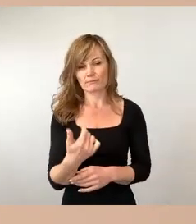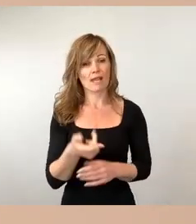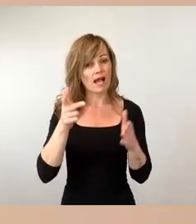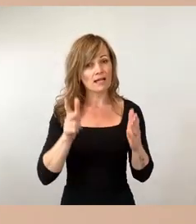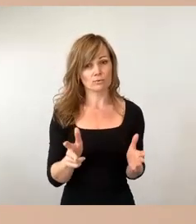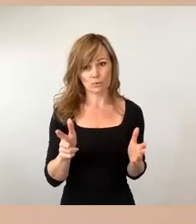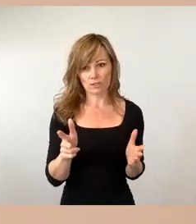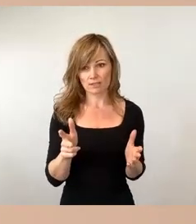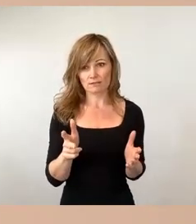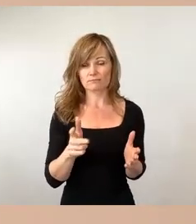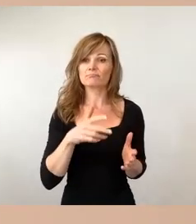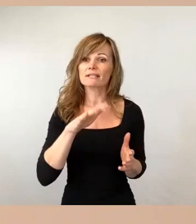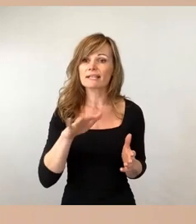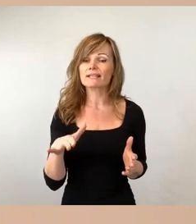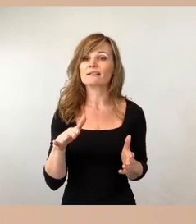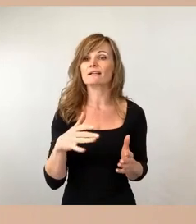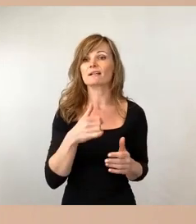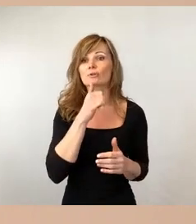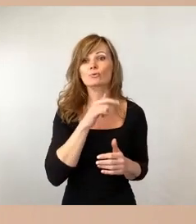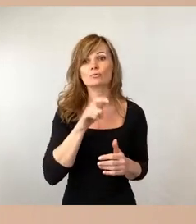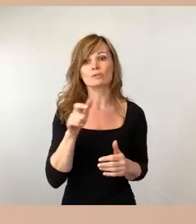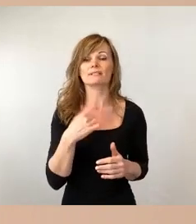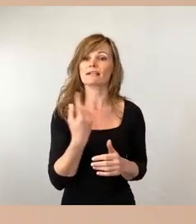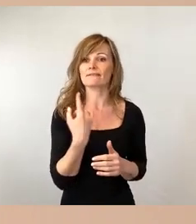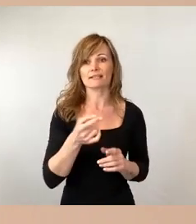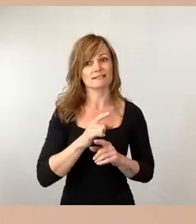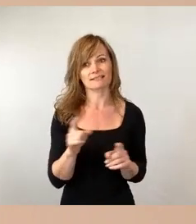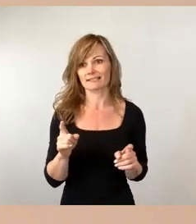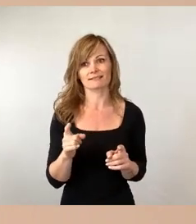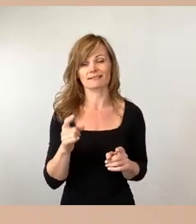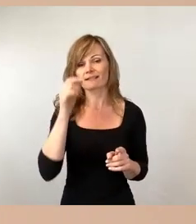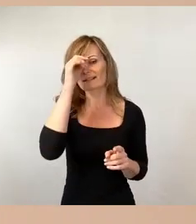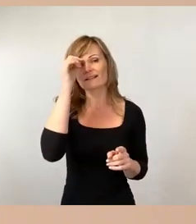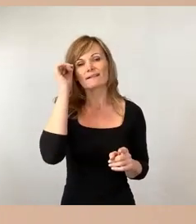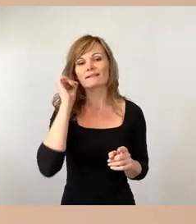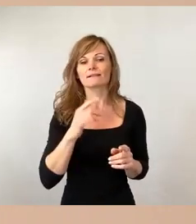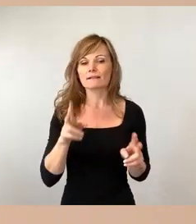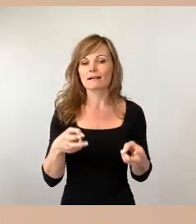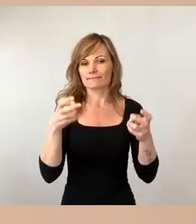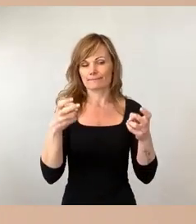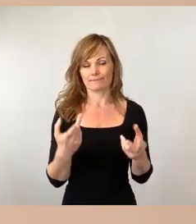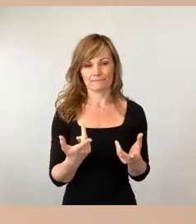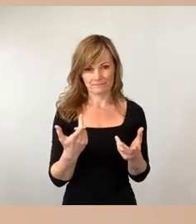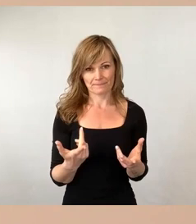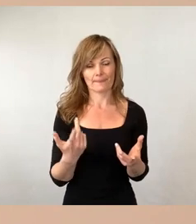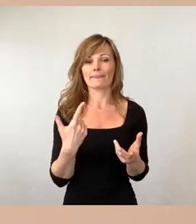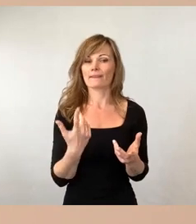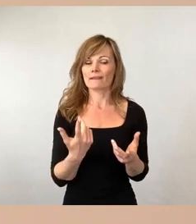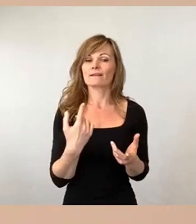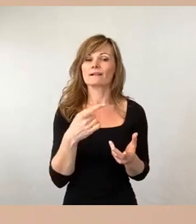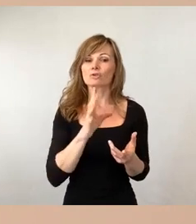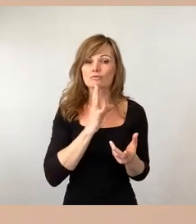und Jugendliche, die wir nicht heranziehen. Sehr, sehr viele, die im Sprach- und Integrationskurs aktuell